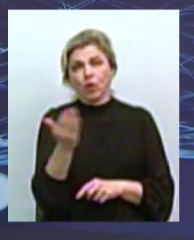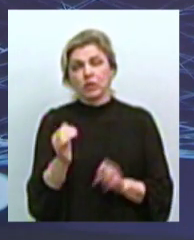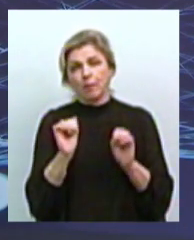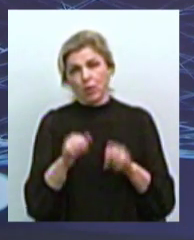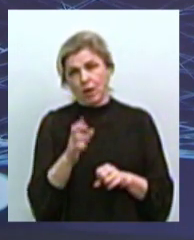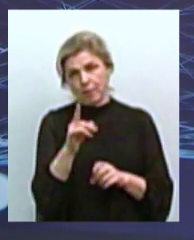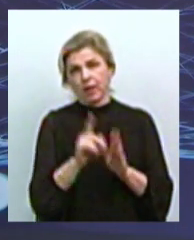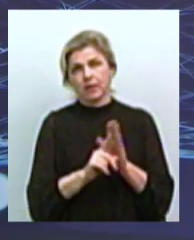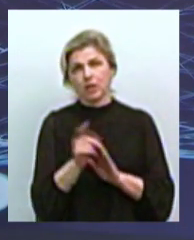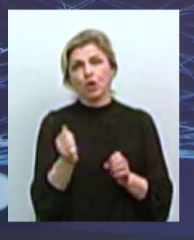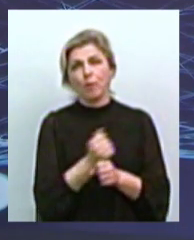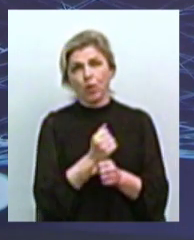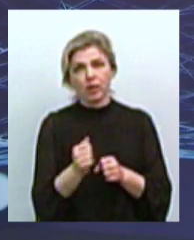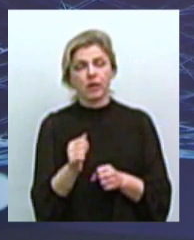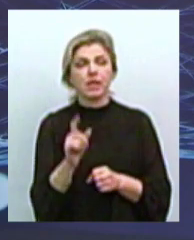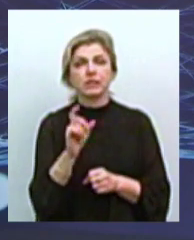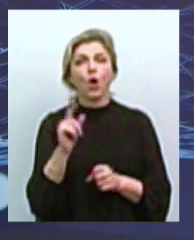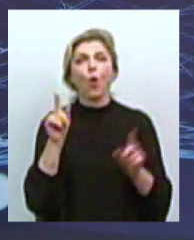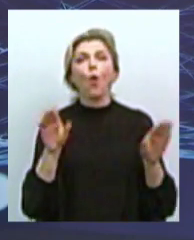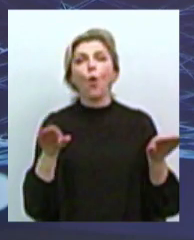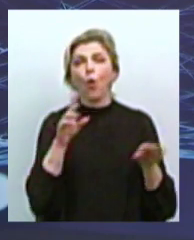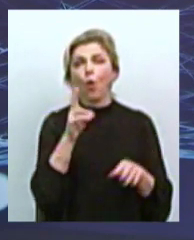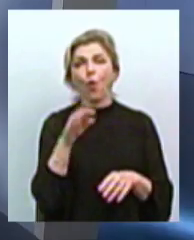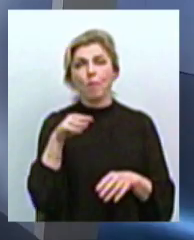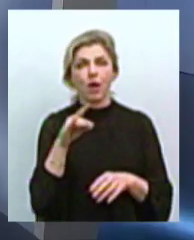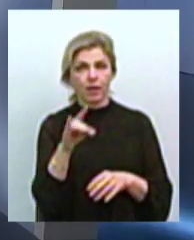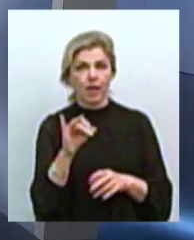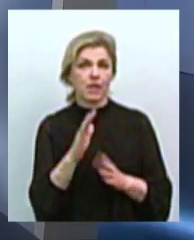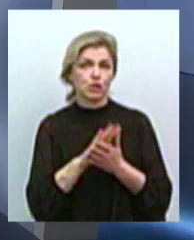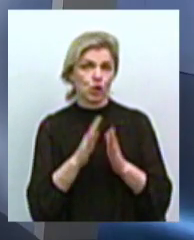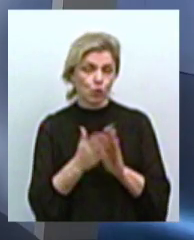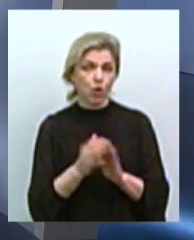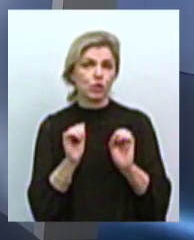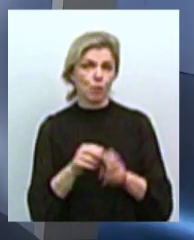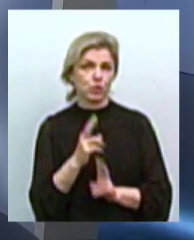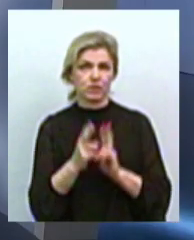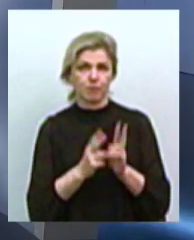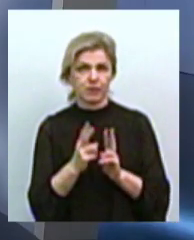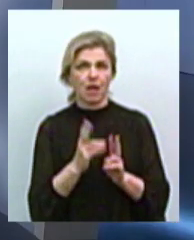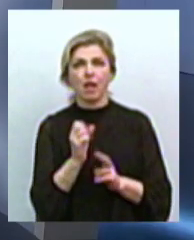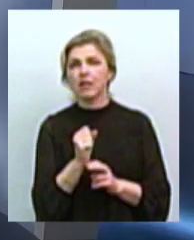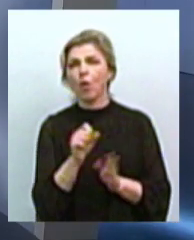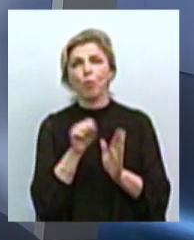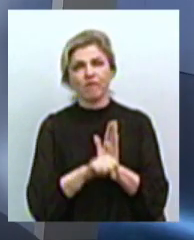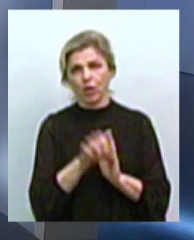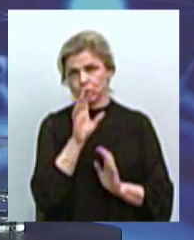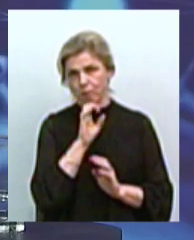почати боротися з комарами, і, можливо, тоді б ситуація і змінилася. Але вже точно не знищувати собак.